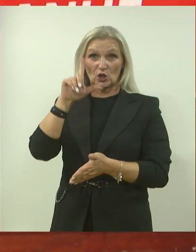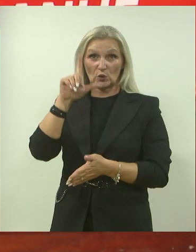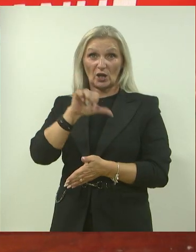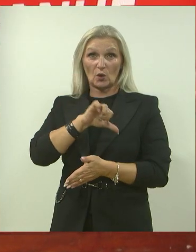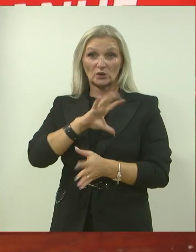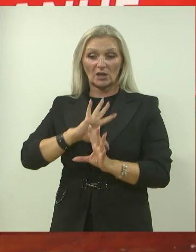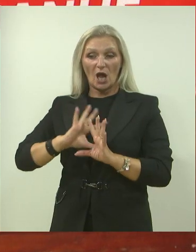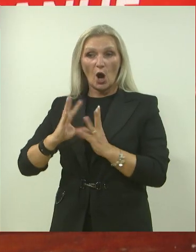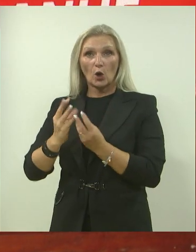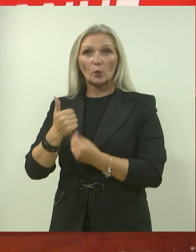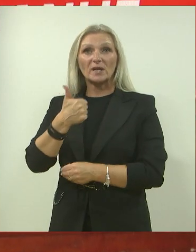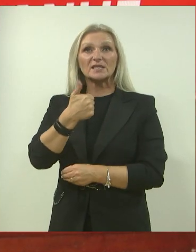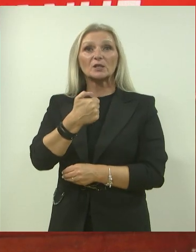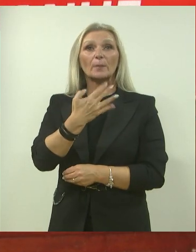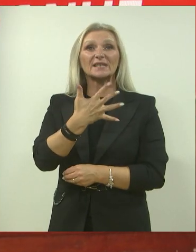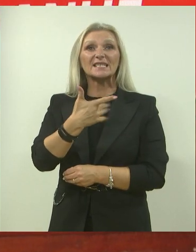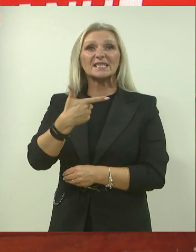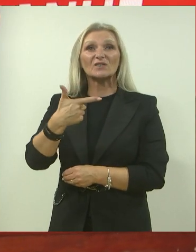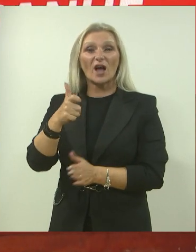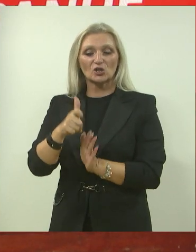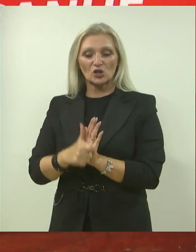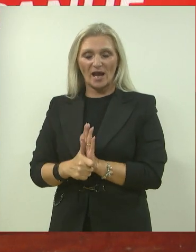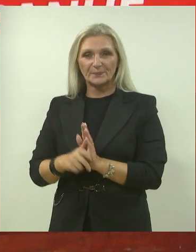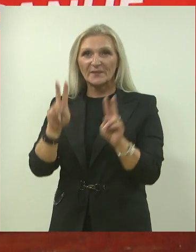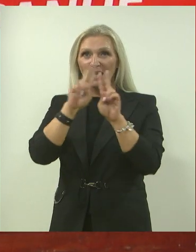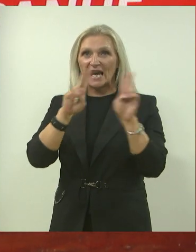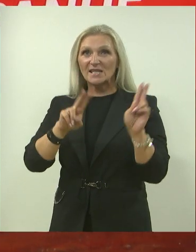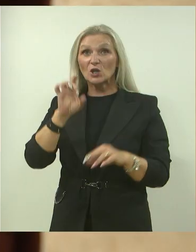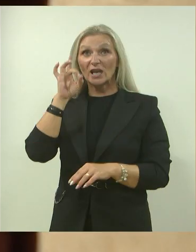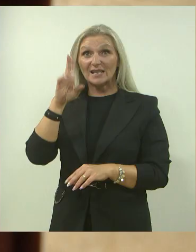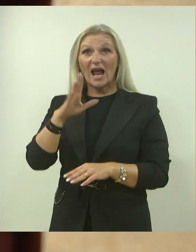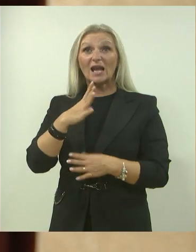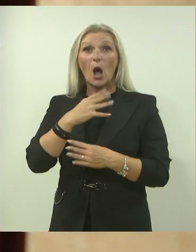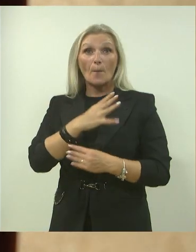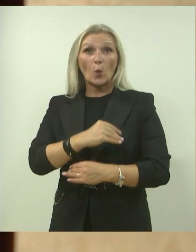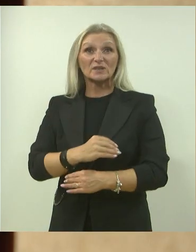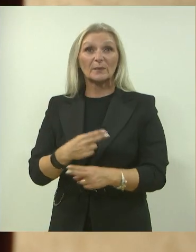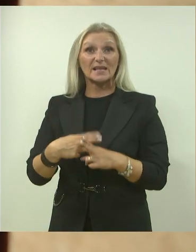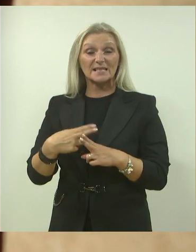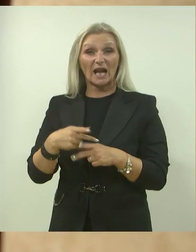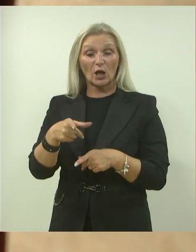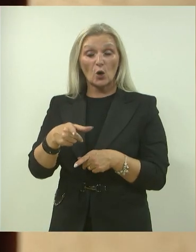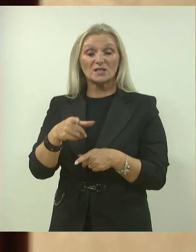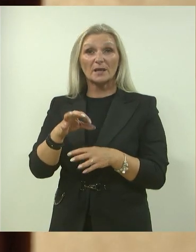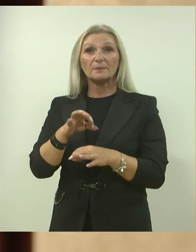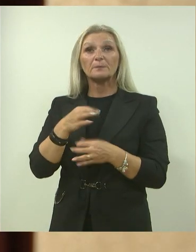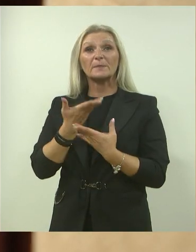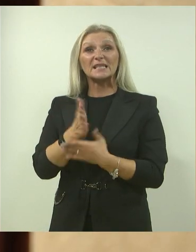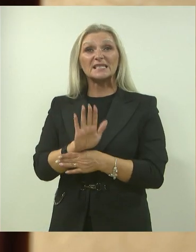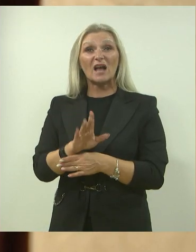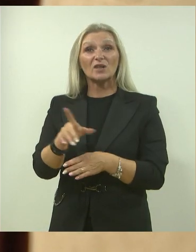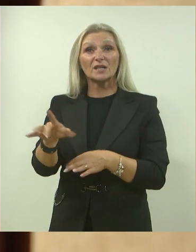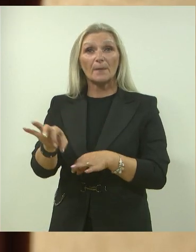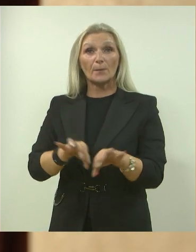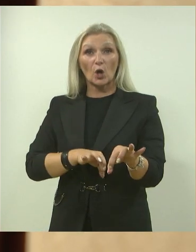okuplja 152 člana. Nacionalni dan multiple skleroze bio je prigoda za predstavljanje njihovih projekata, kao